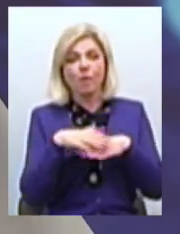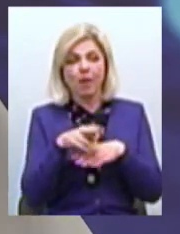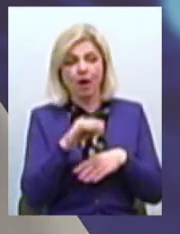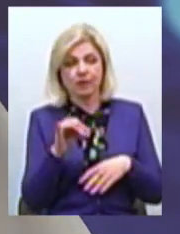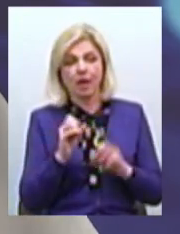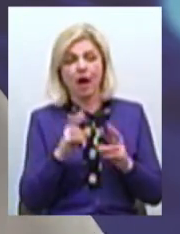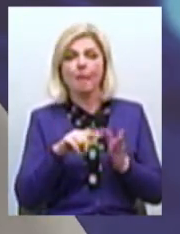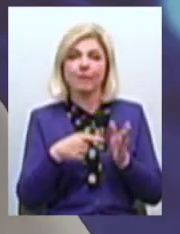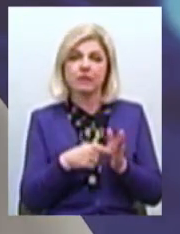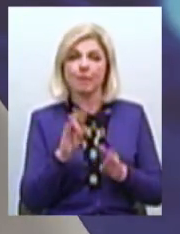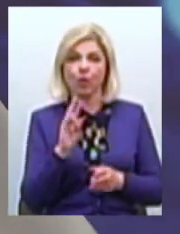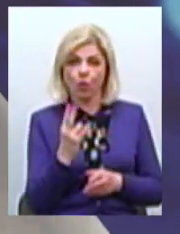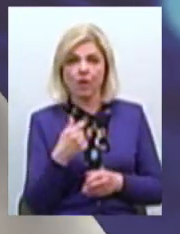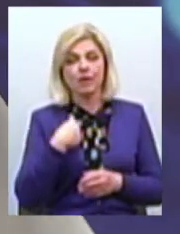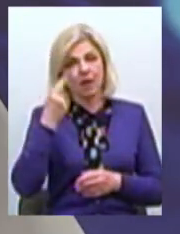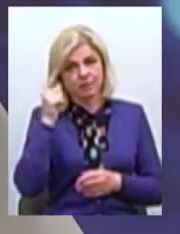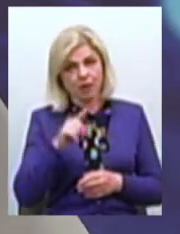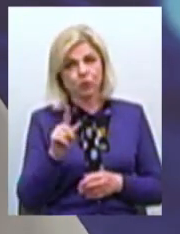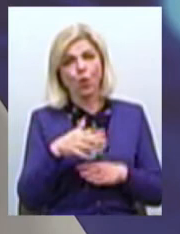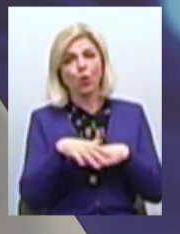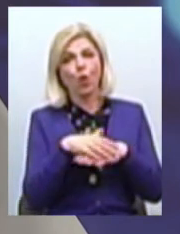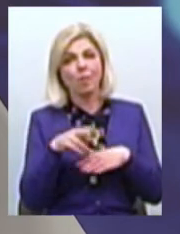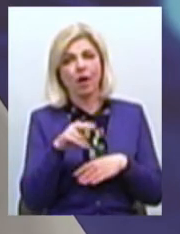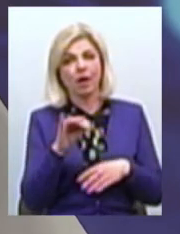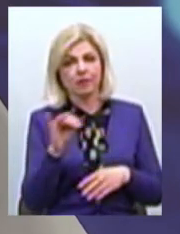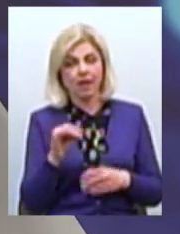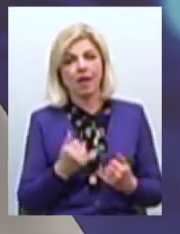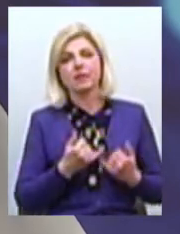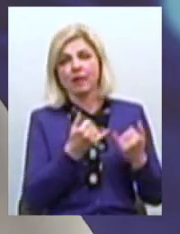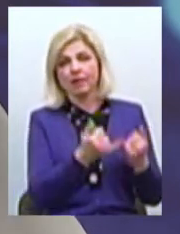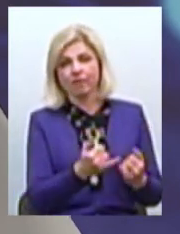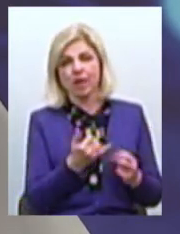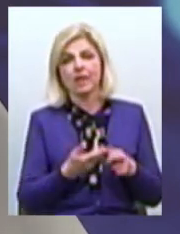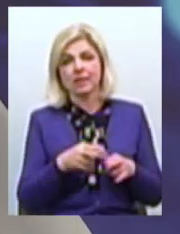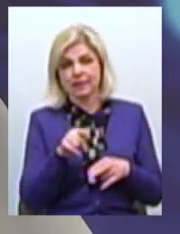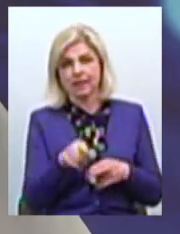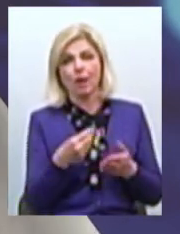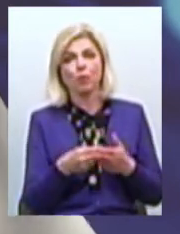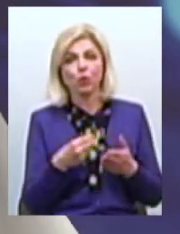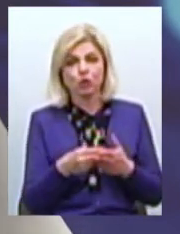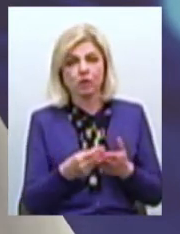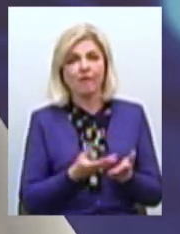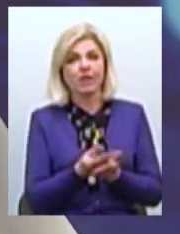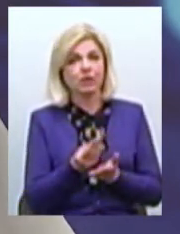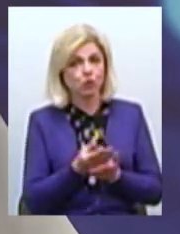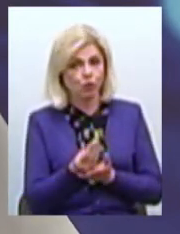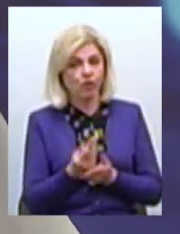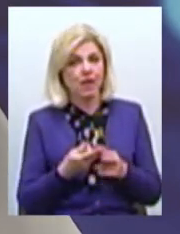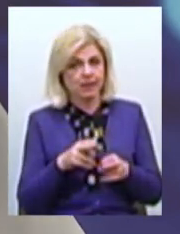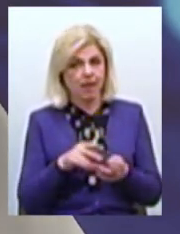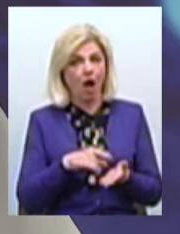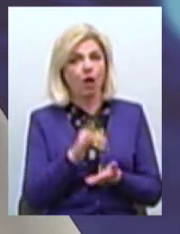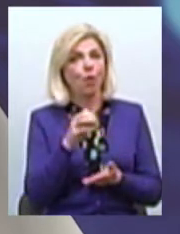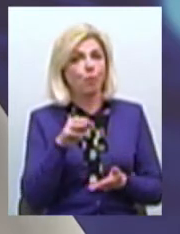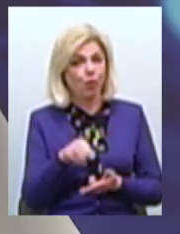міста Миколаїва Я знаю, що громади надавали зі своїх бюджетів Фінансували цей аеропорт